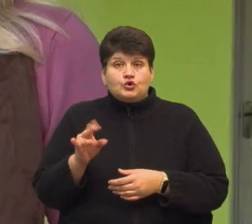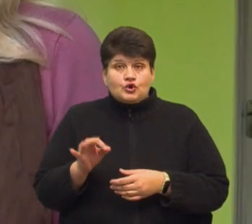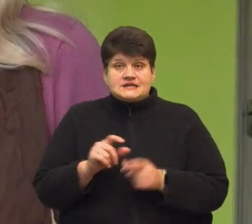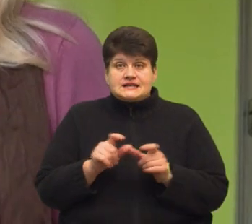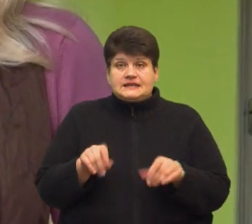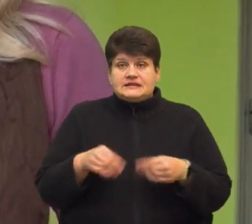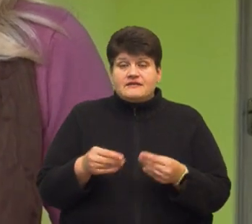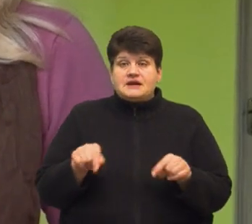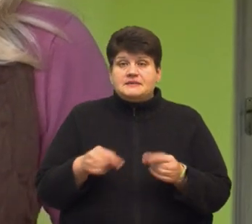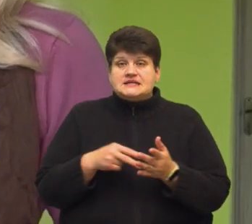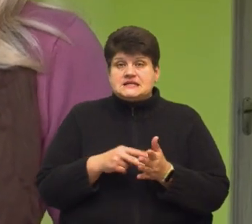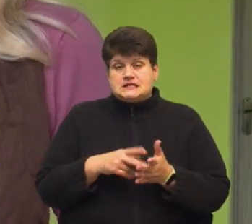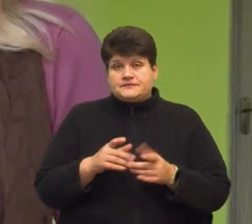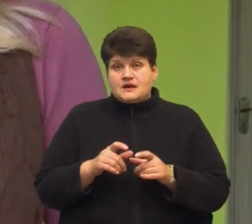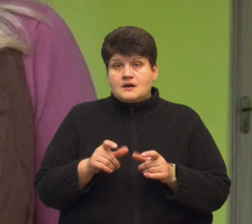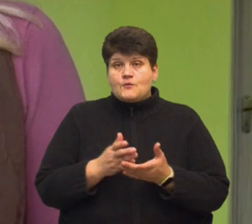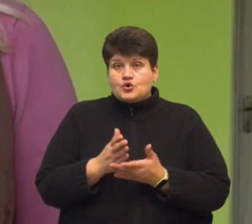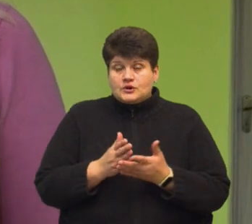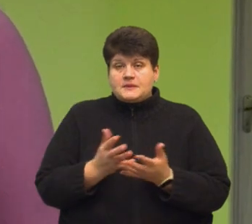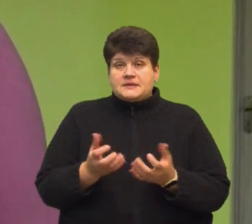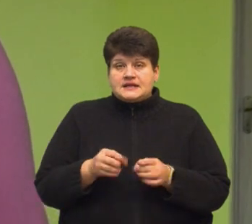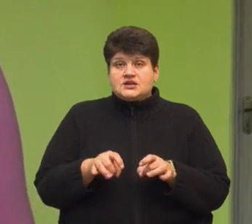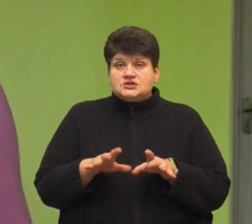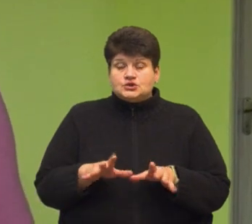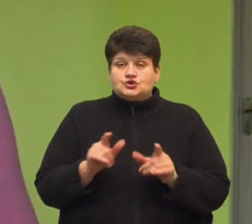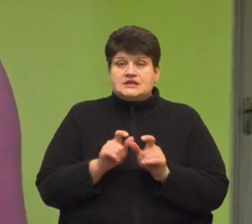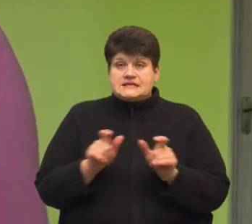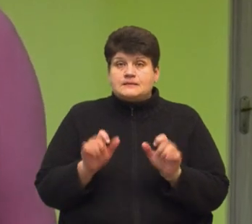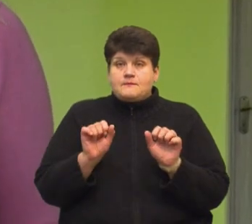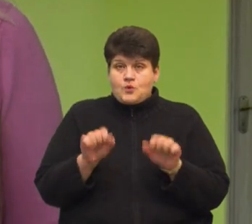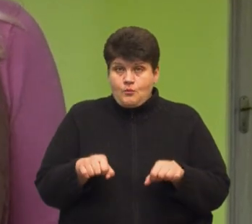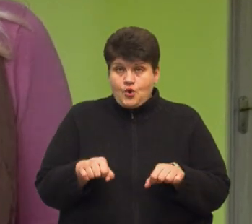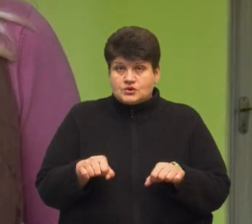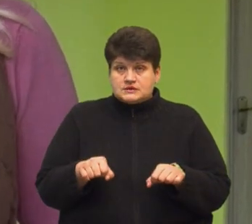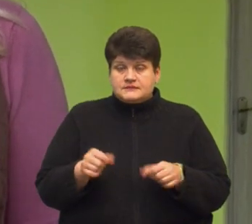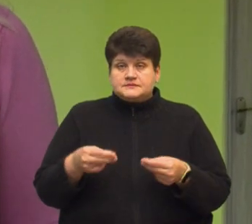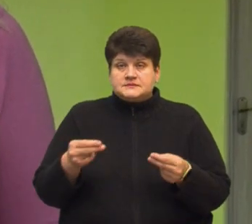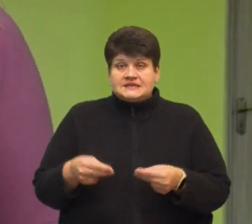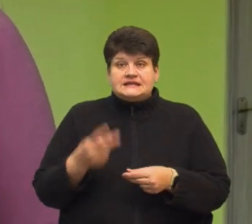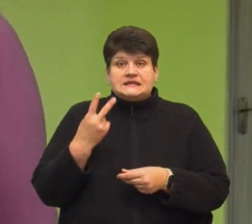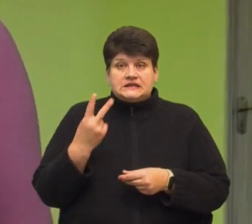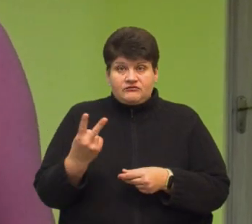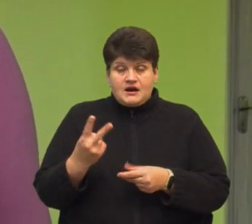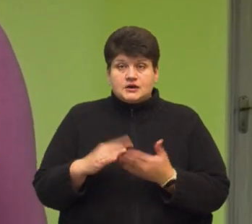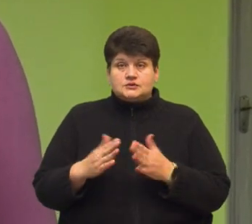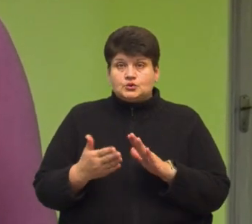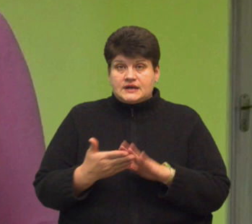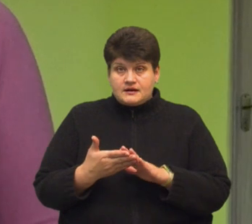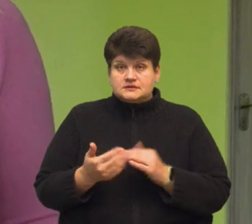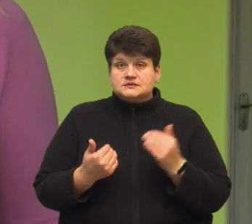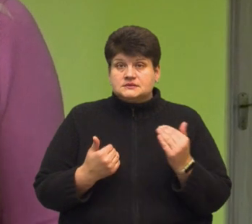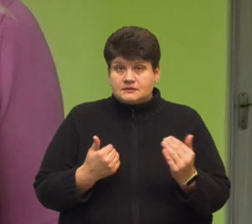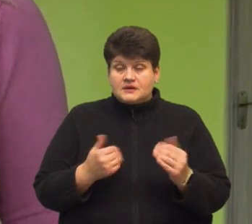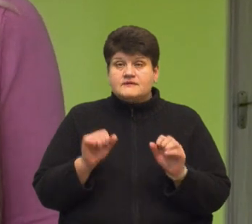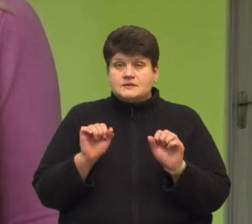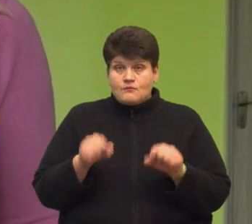послуги. Національна служба здоров'я прийняла таке рішення, що коли заклад спроможний укласти хоча б два контракти з нею, відповідно